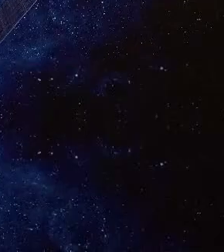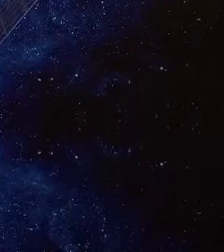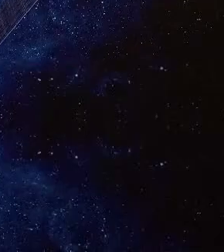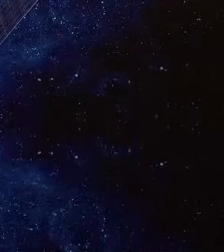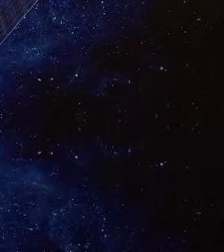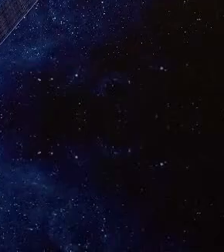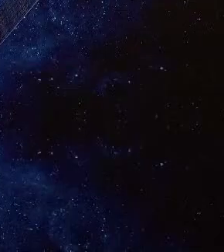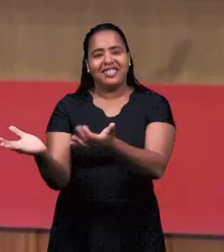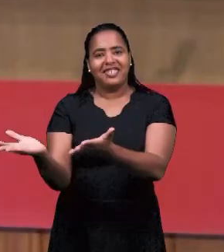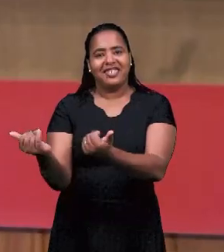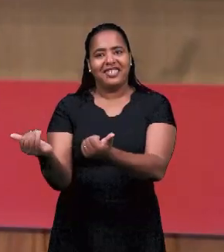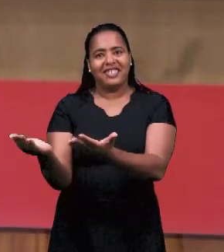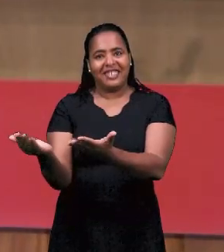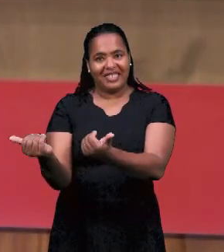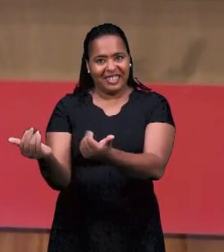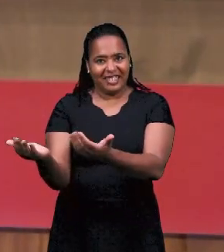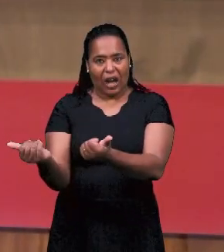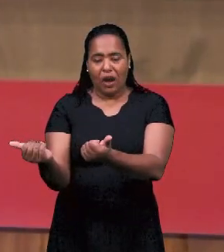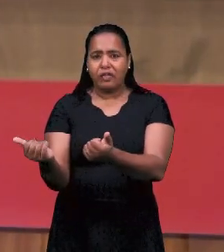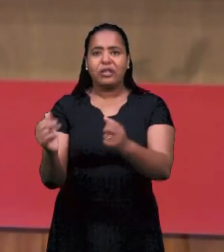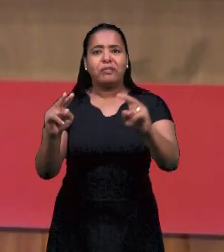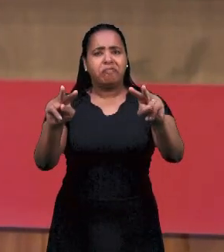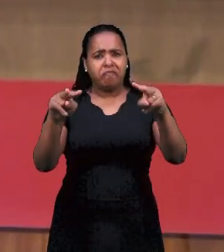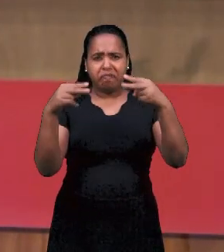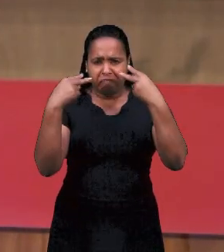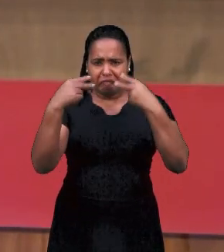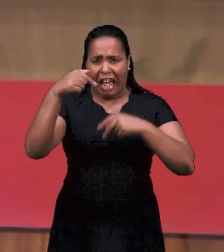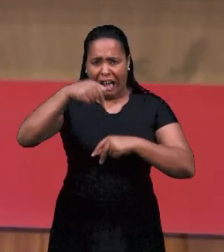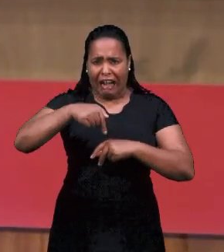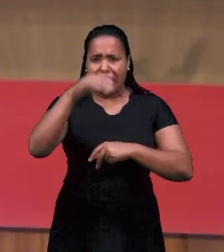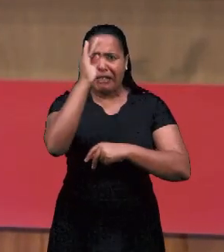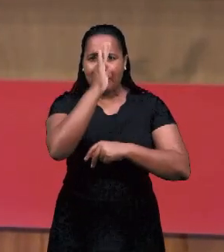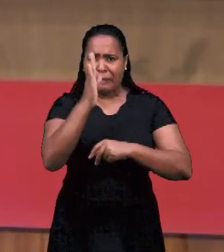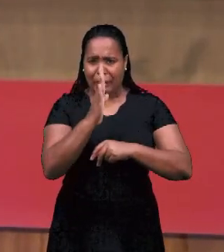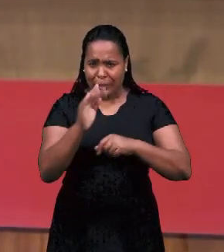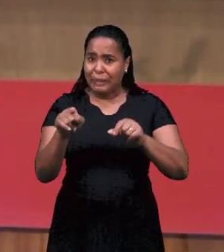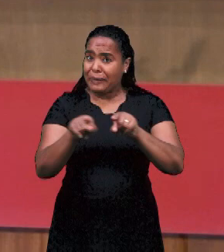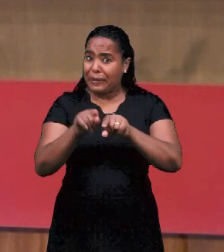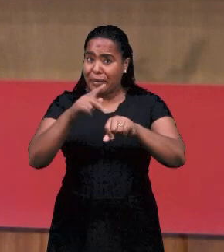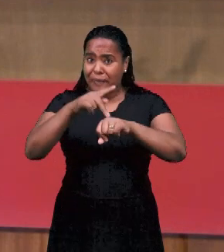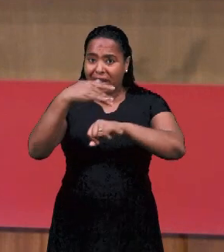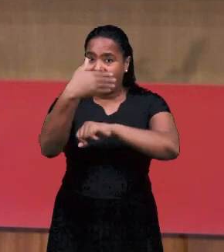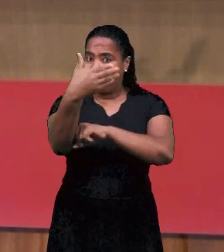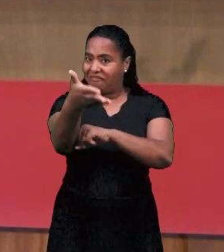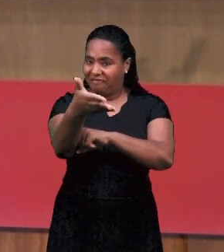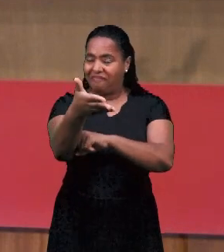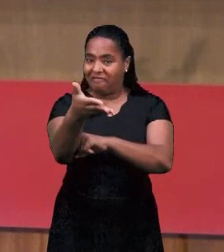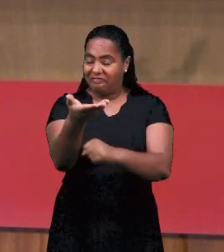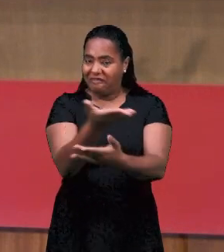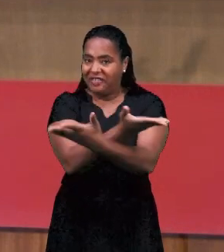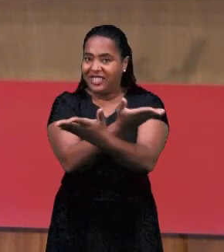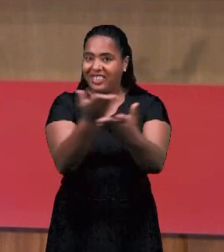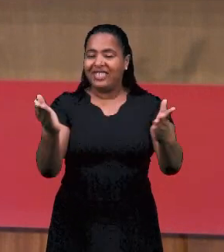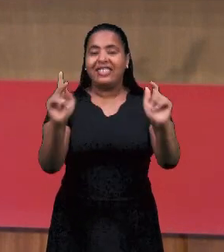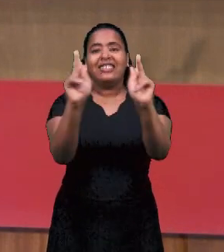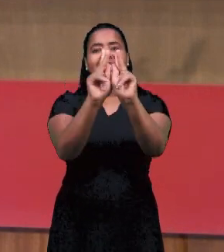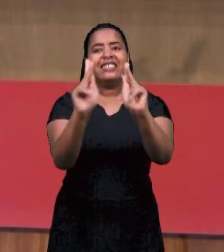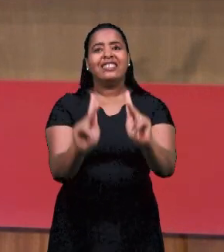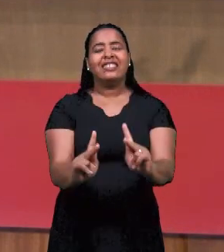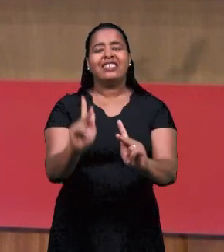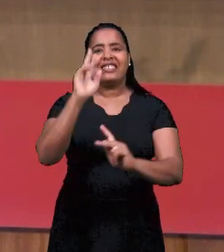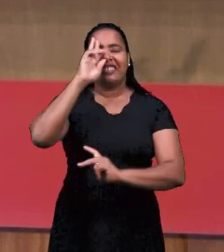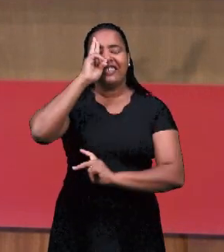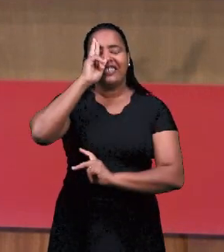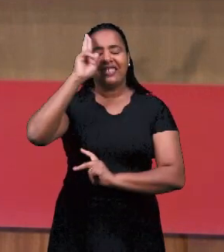Я приветствую молодежи! Молодежь тех, кто участвует и в Бразилии, за